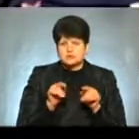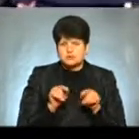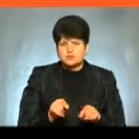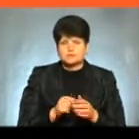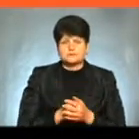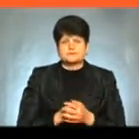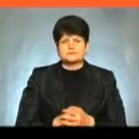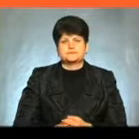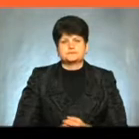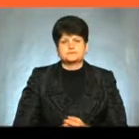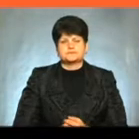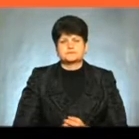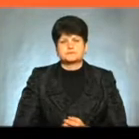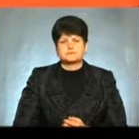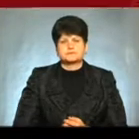ще живемо